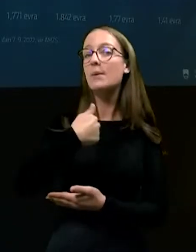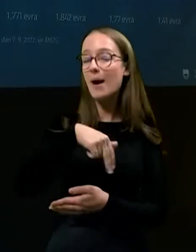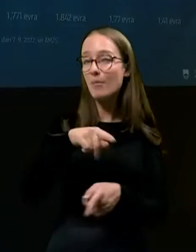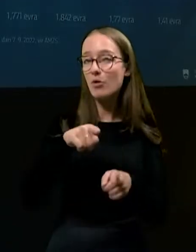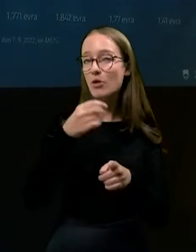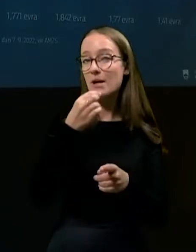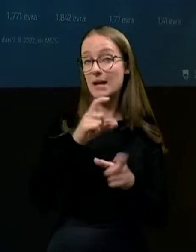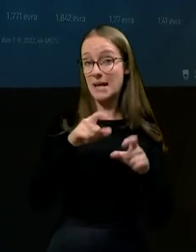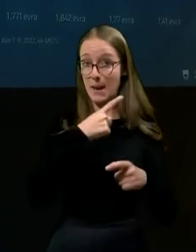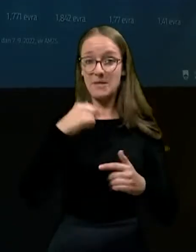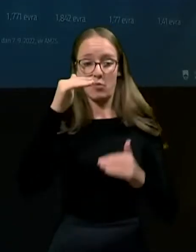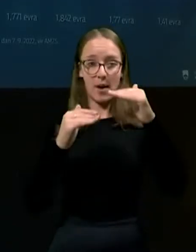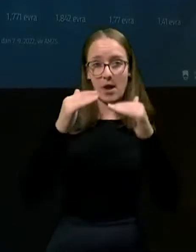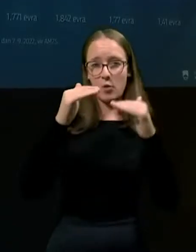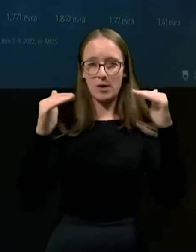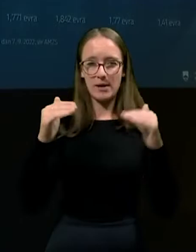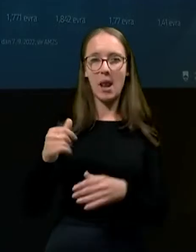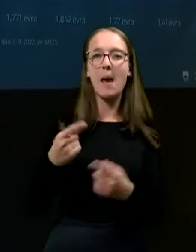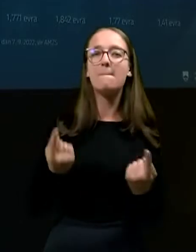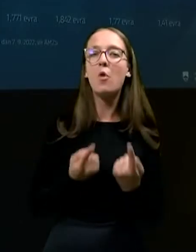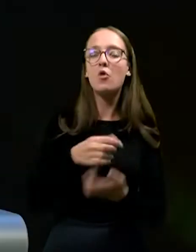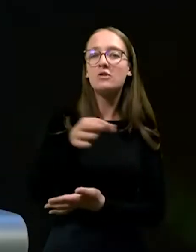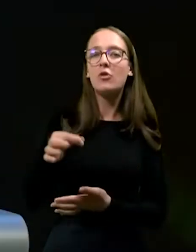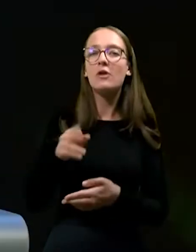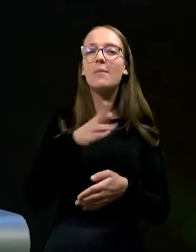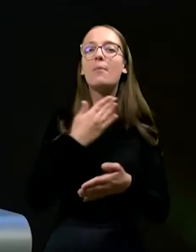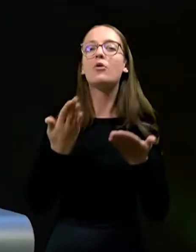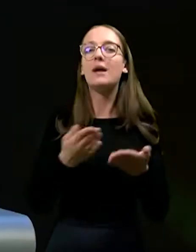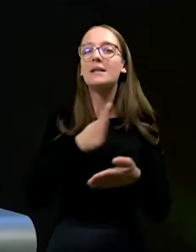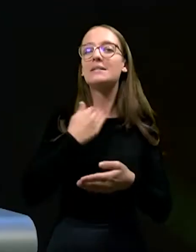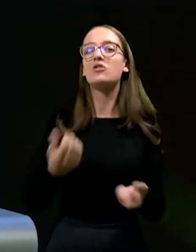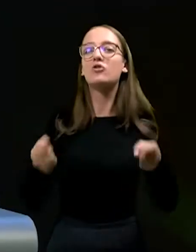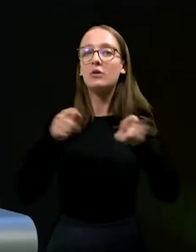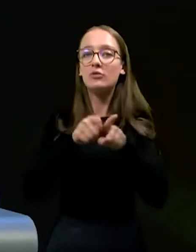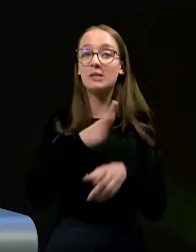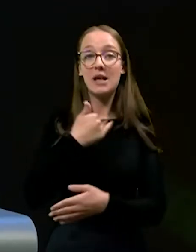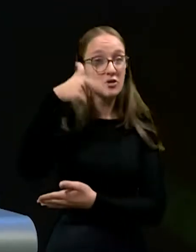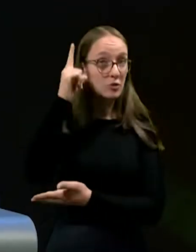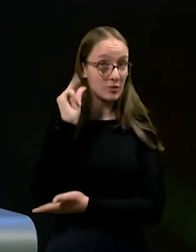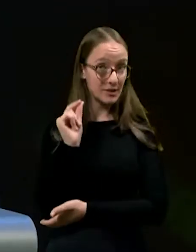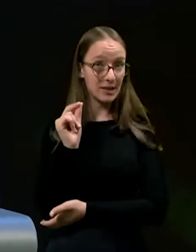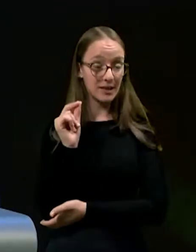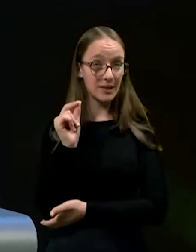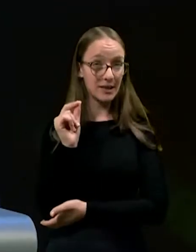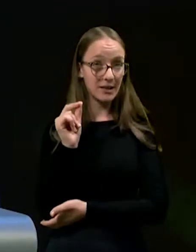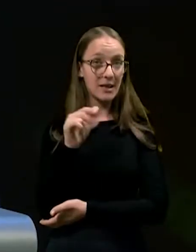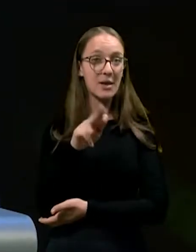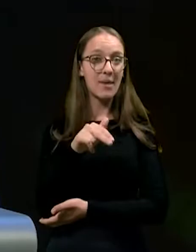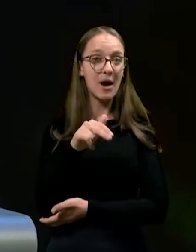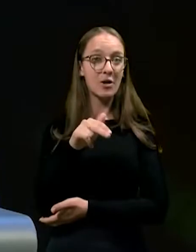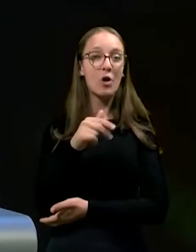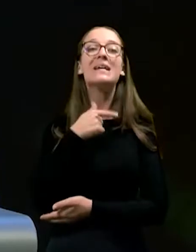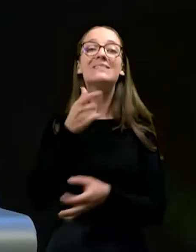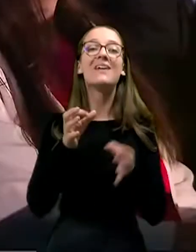smo regulirali pogonska goriva, imamo, ima danes naše gospodarstvo in tudi naši ljudje, izven